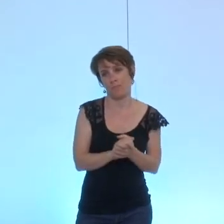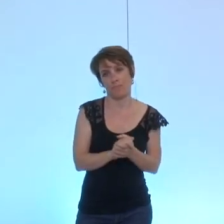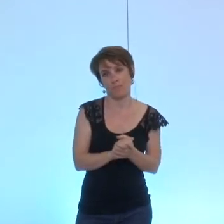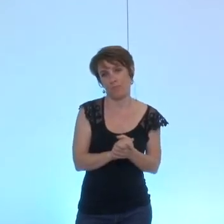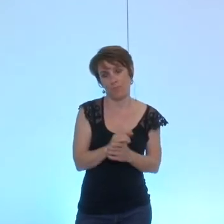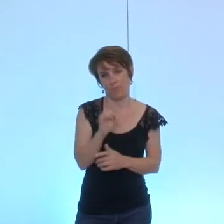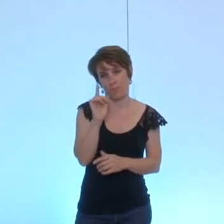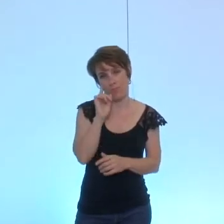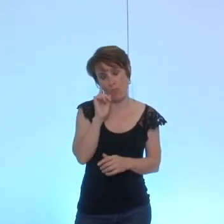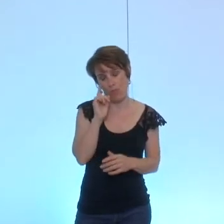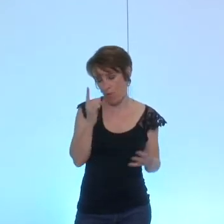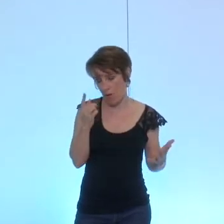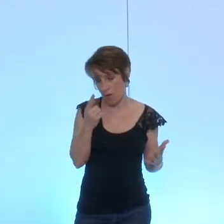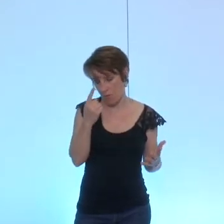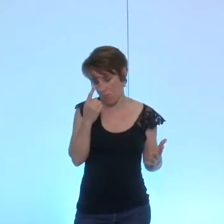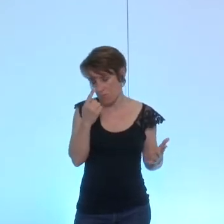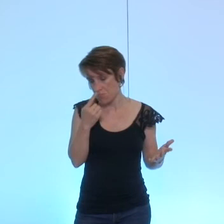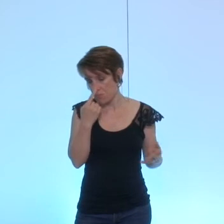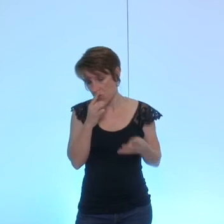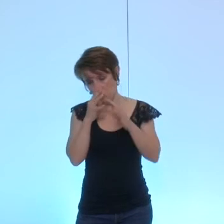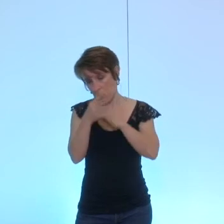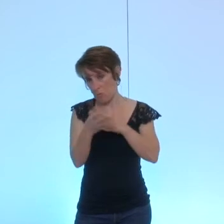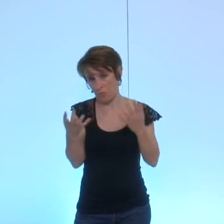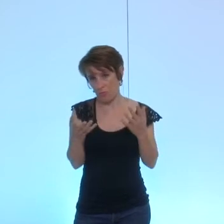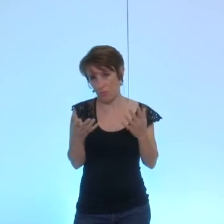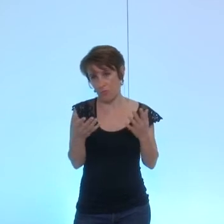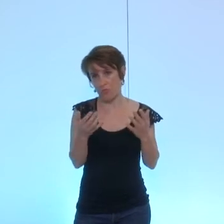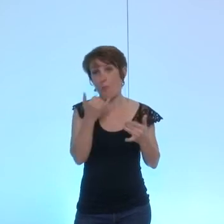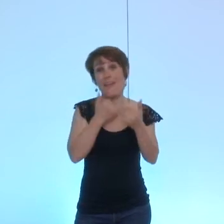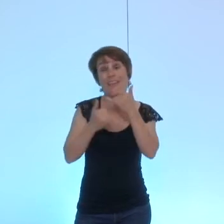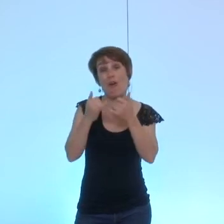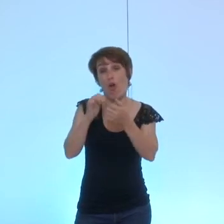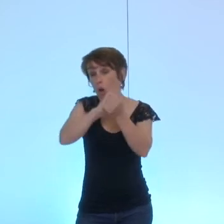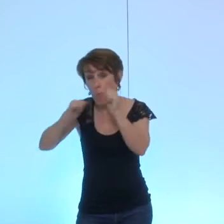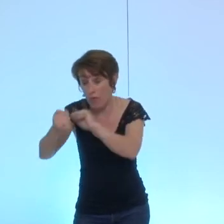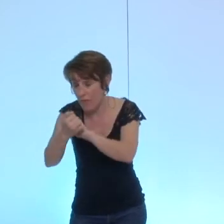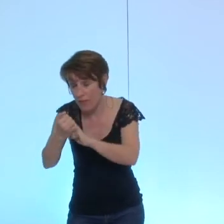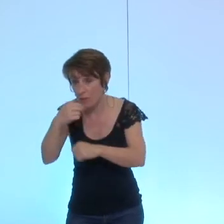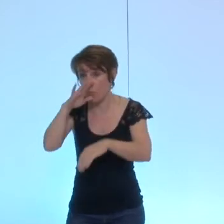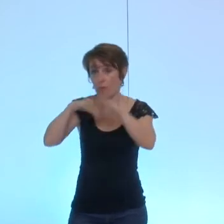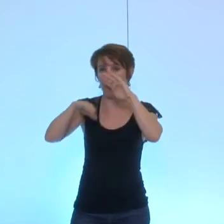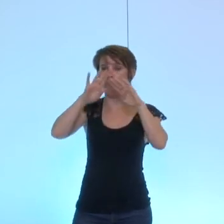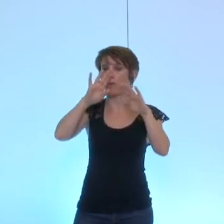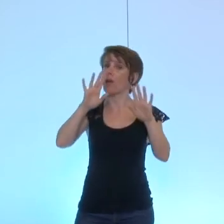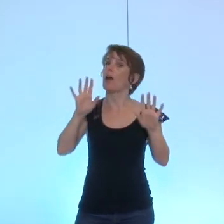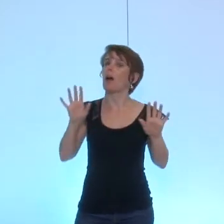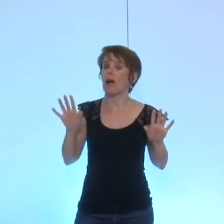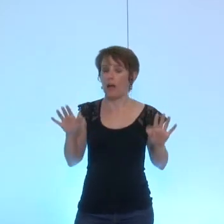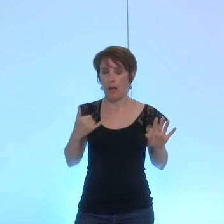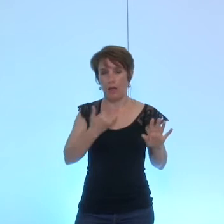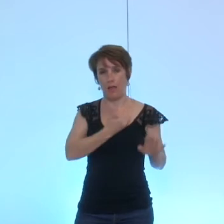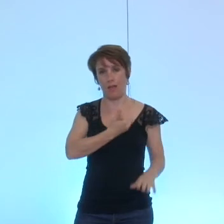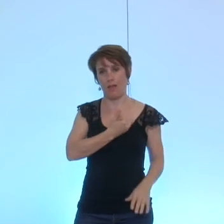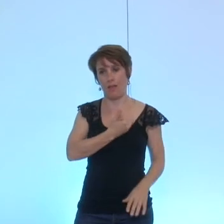les modifications qui ont été apportées la correction d'erreur ont déjà amené quelque part pour